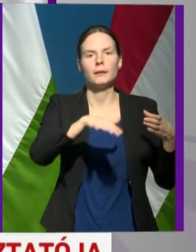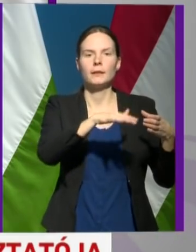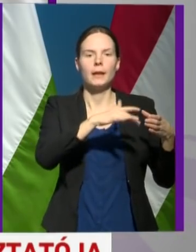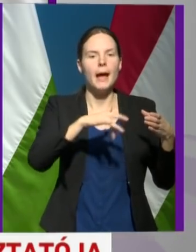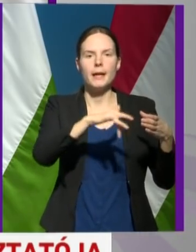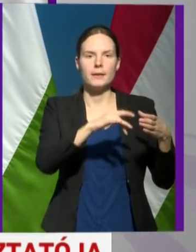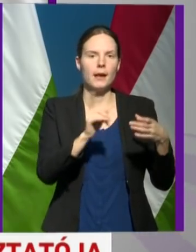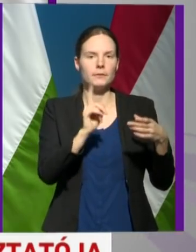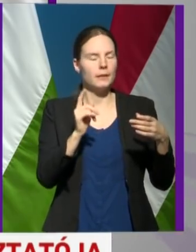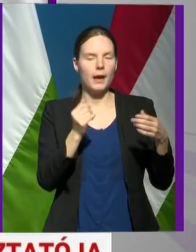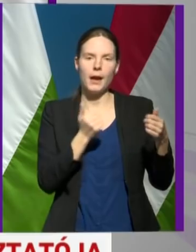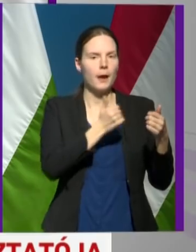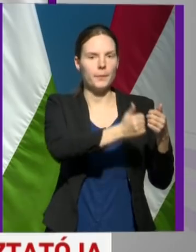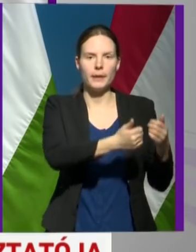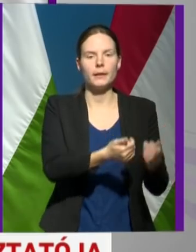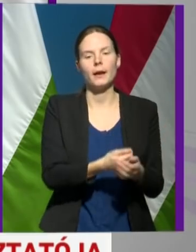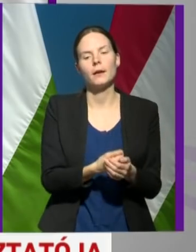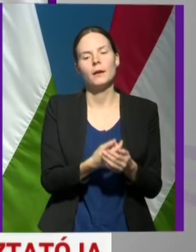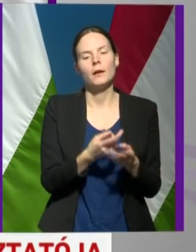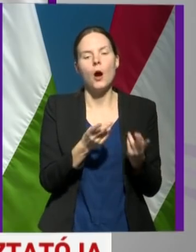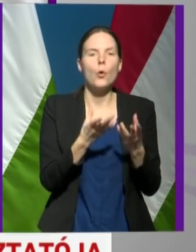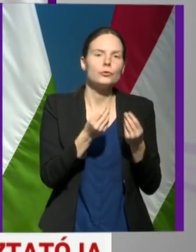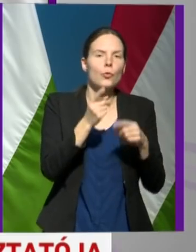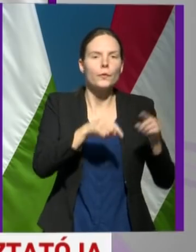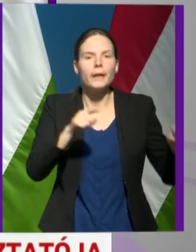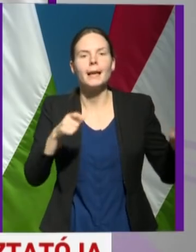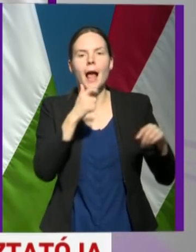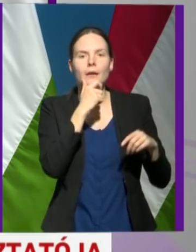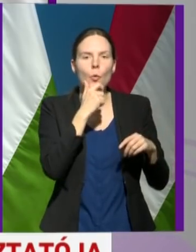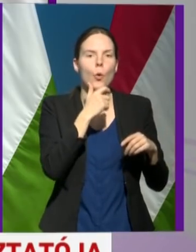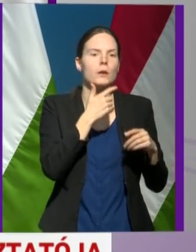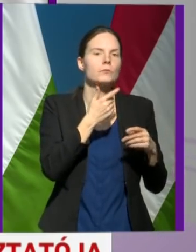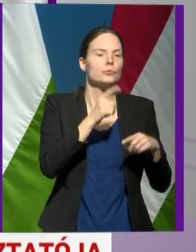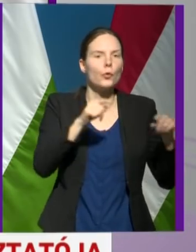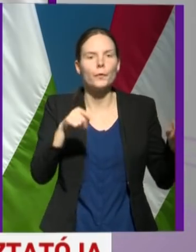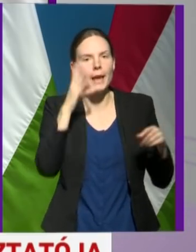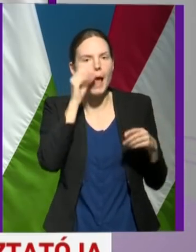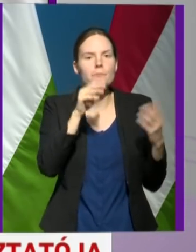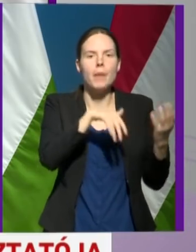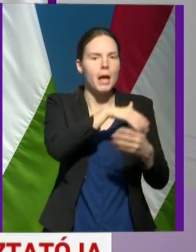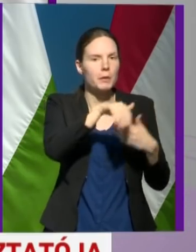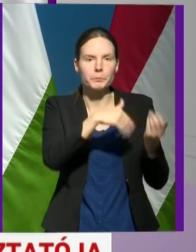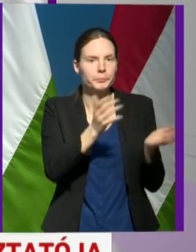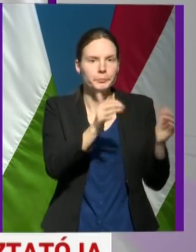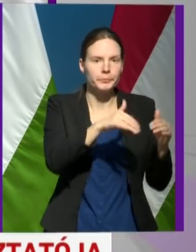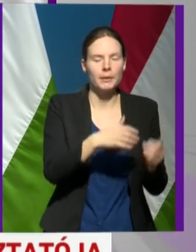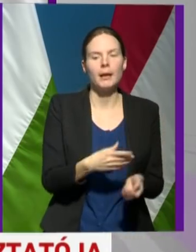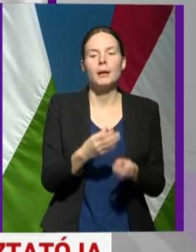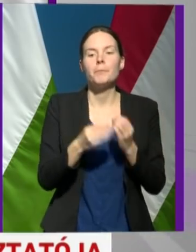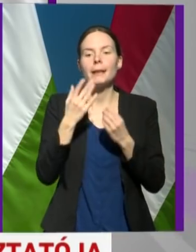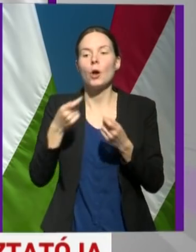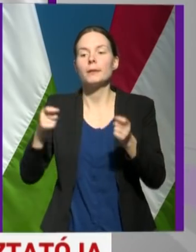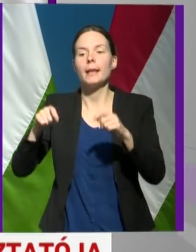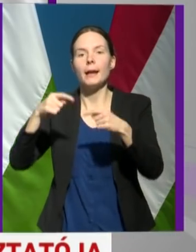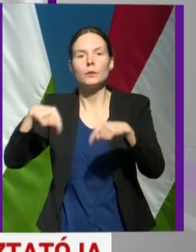sokféle korosztályból sokféle ember megfordul. Hiszen, hogyha zárt körben